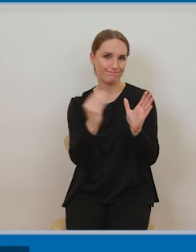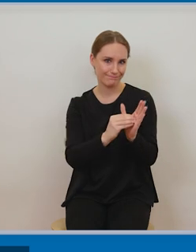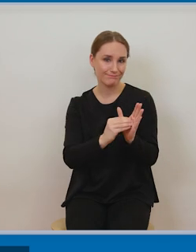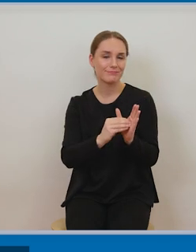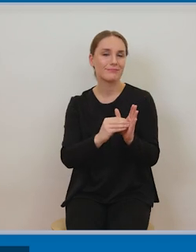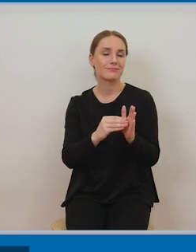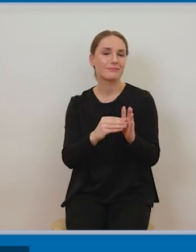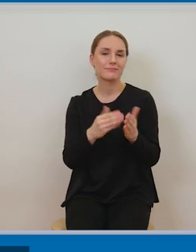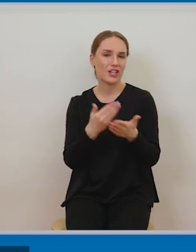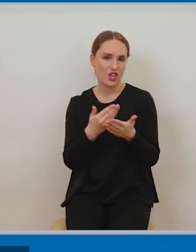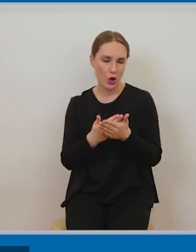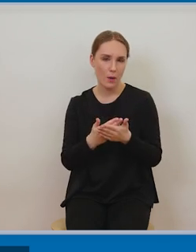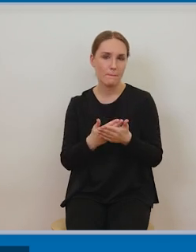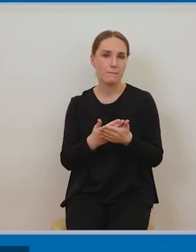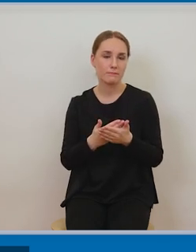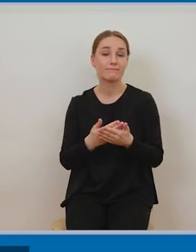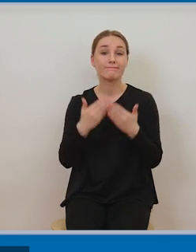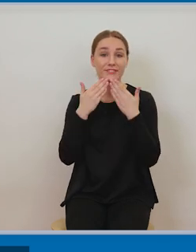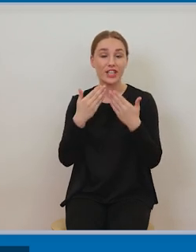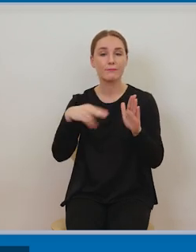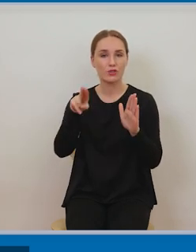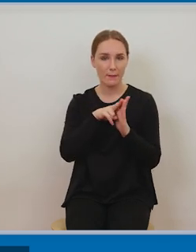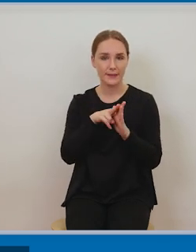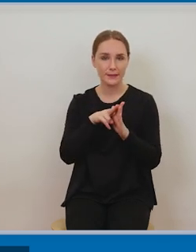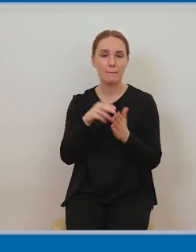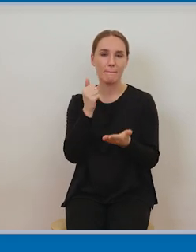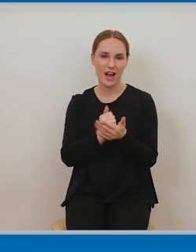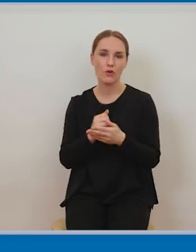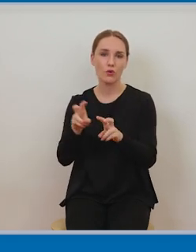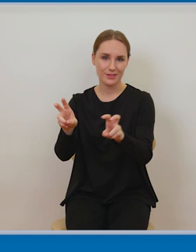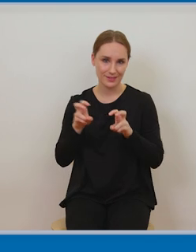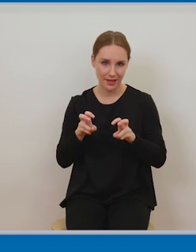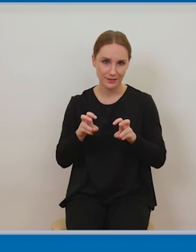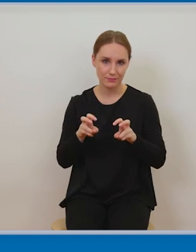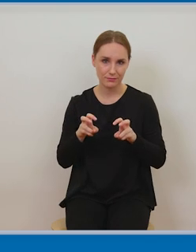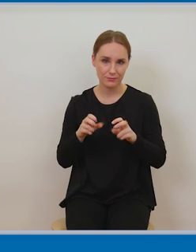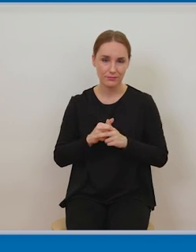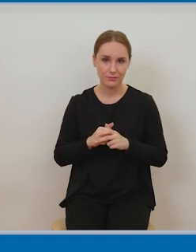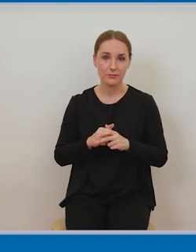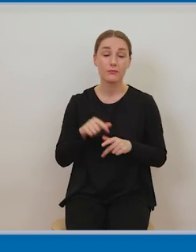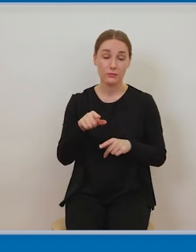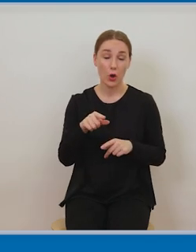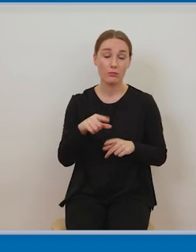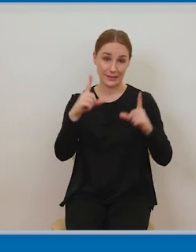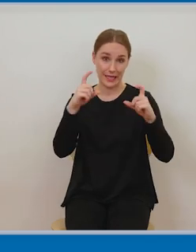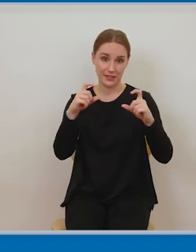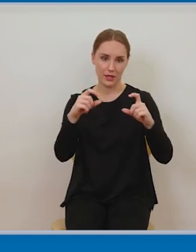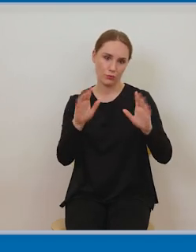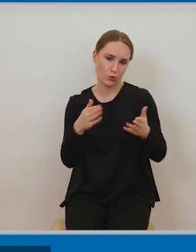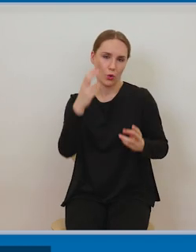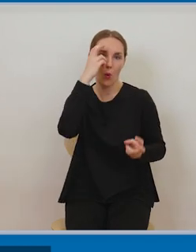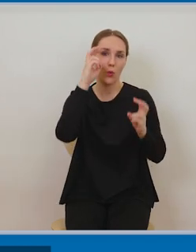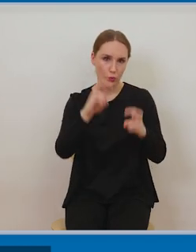zdjęcie, jakie zakwalifikowane jako utwór, w naszej prezentacji po to, żeby wyjaśnić Państwu zasady ochrony autorsko